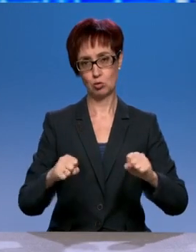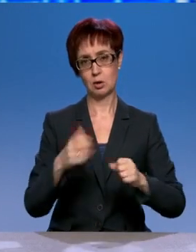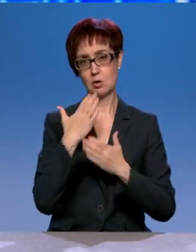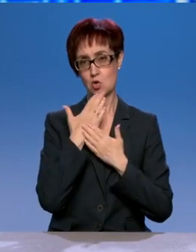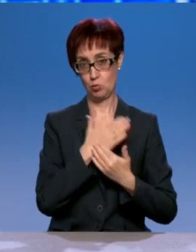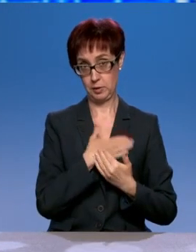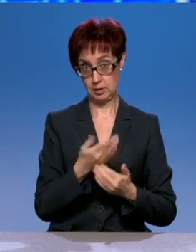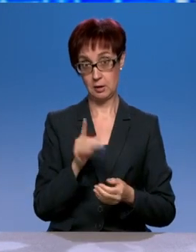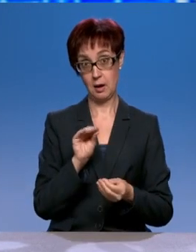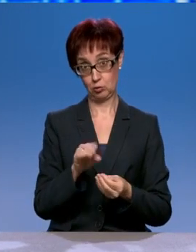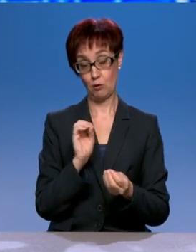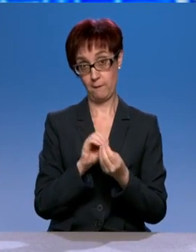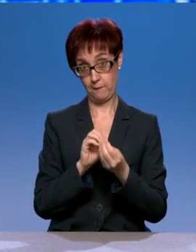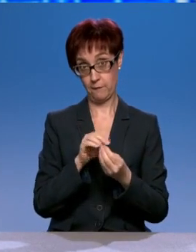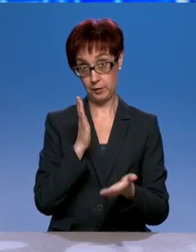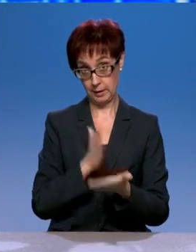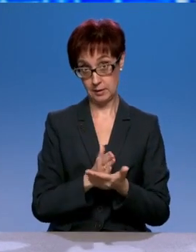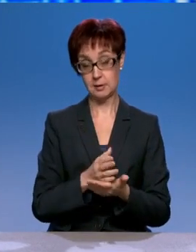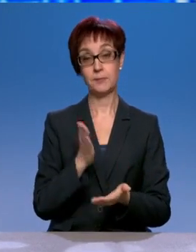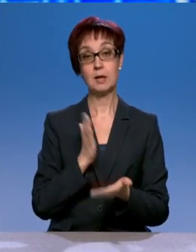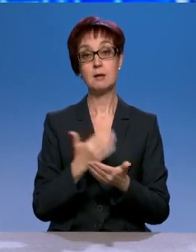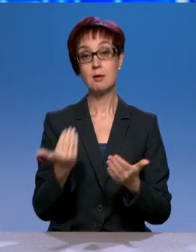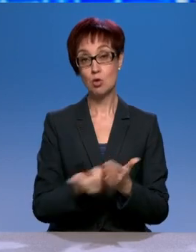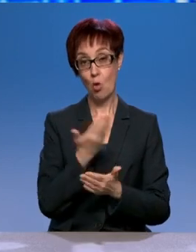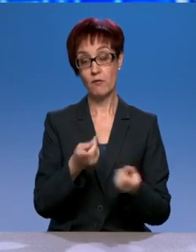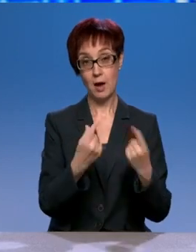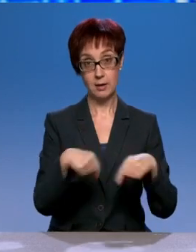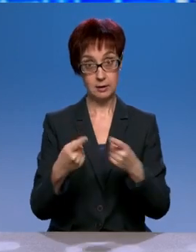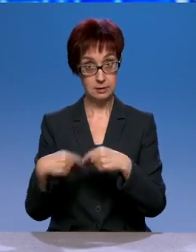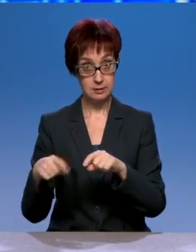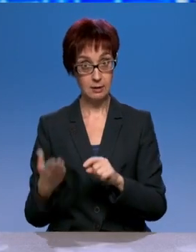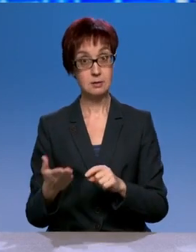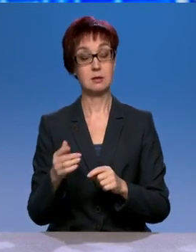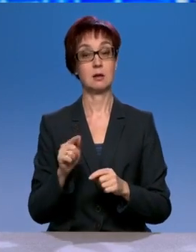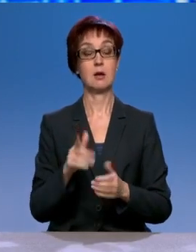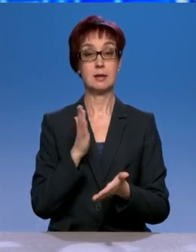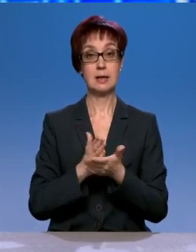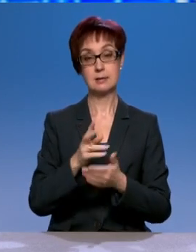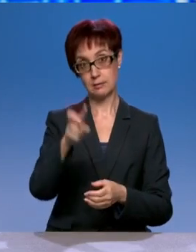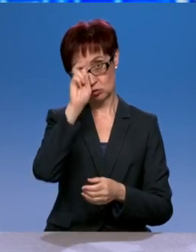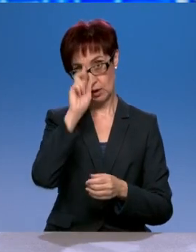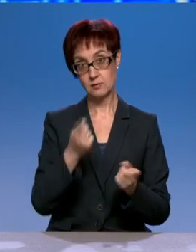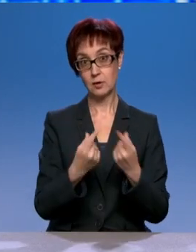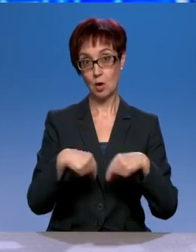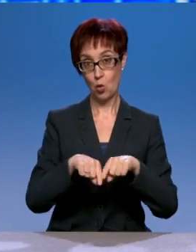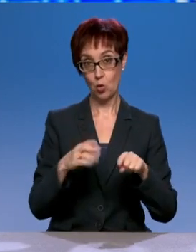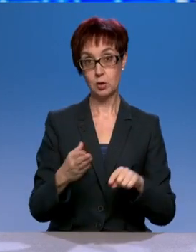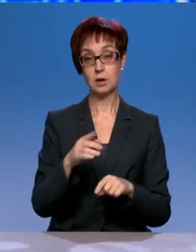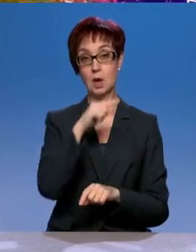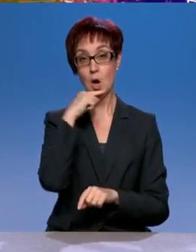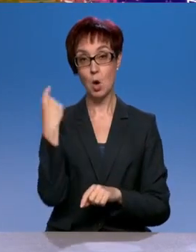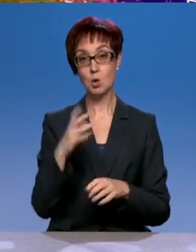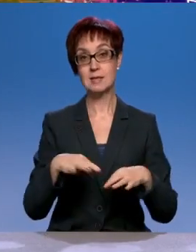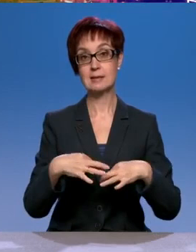возникшие организации автолюбителей. Существуют государственные органы. Прежде всего тот же самый Ространснадзор уже,